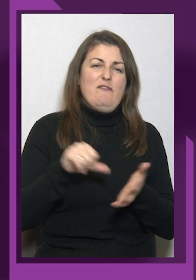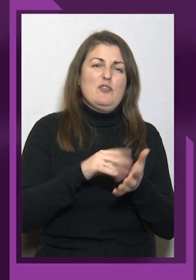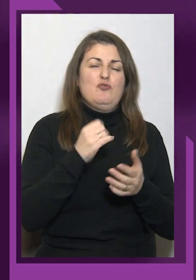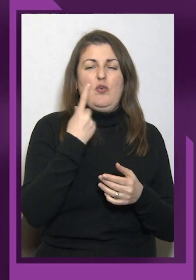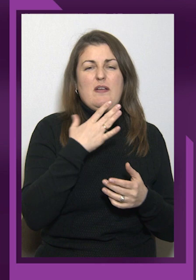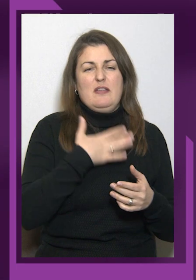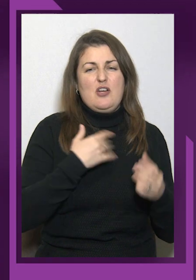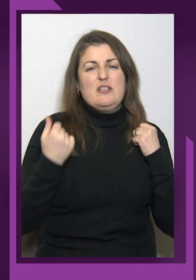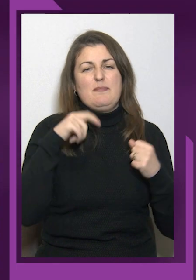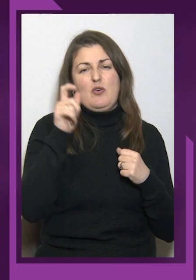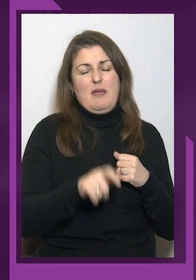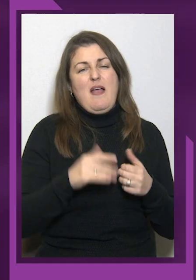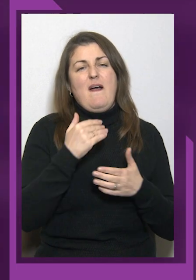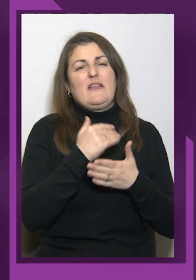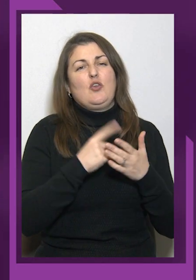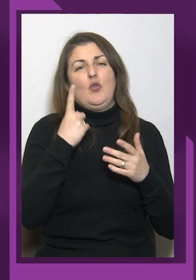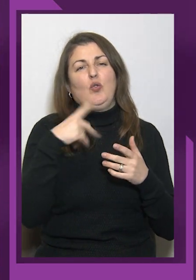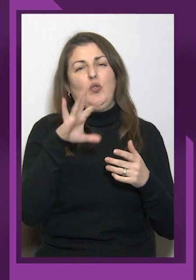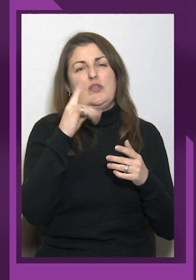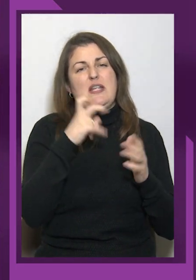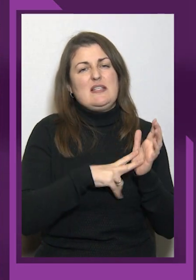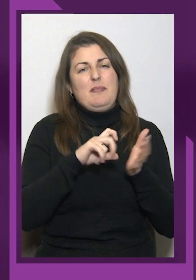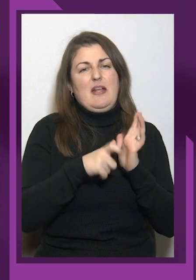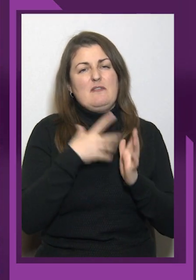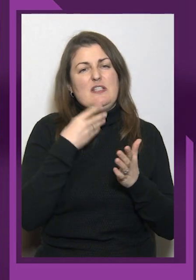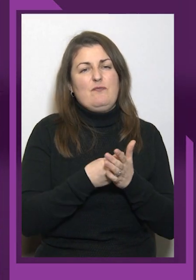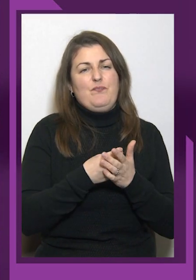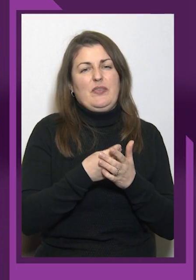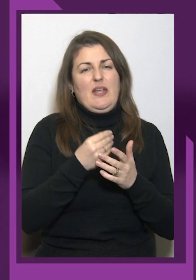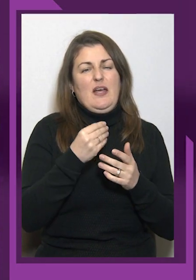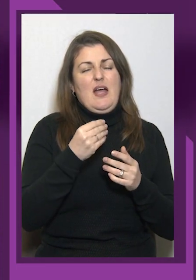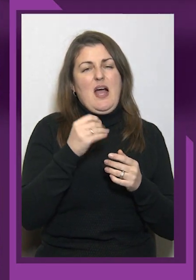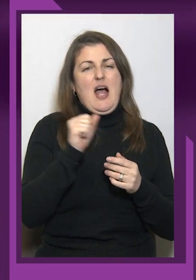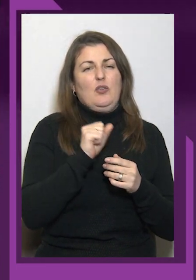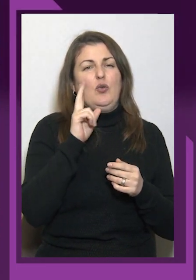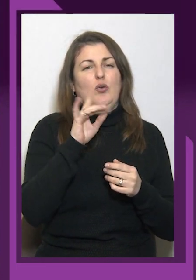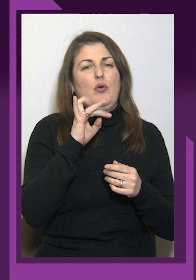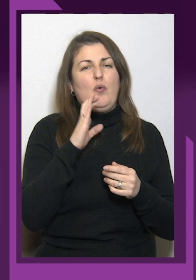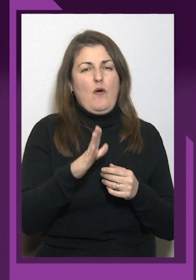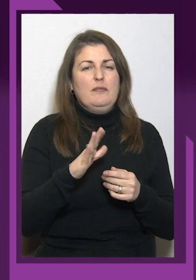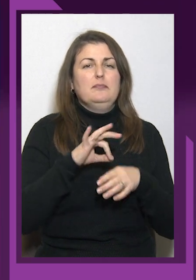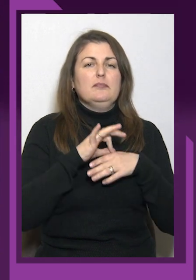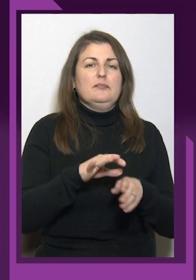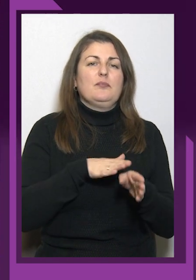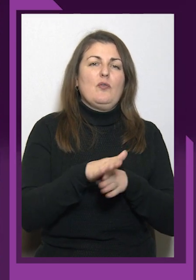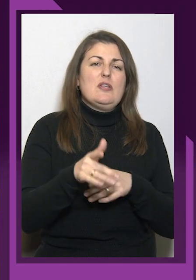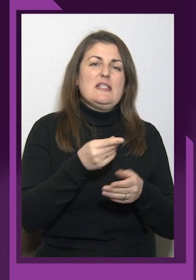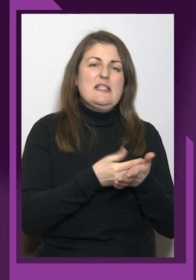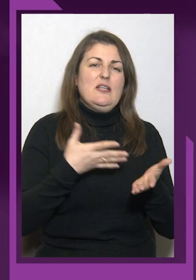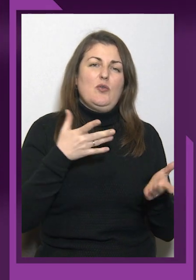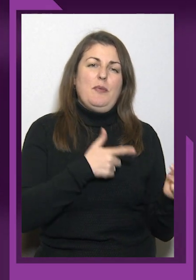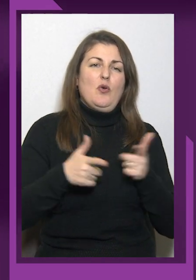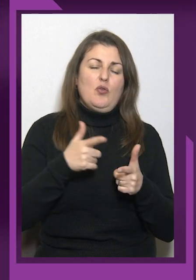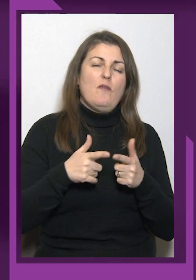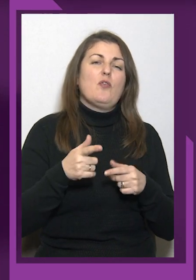свою боротьбу тримав Антон Крюков. Провести повноцінну підготовку до змагань не вдалося. Антон опинився в окупації в